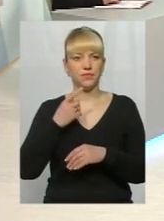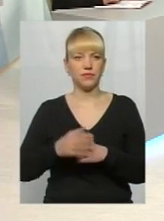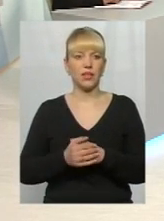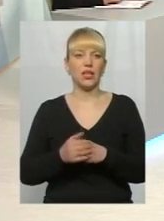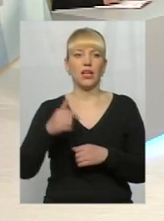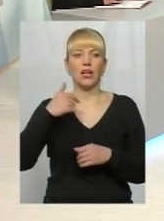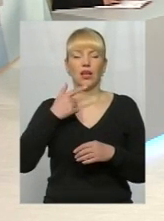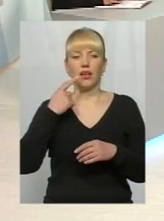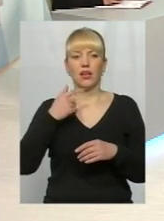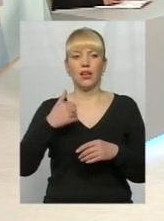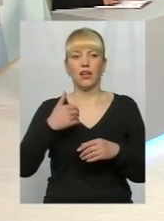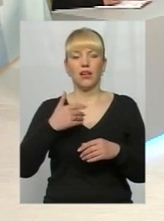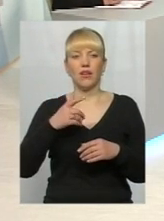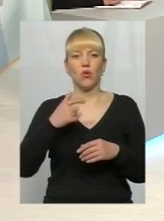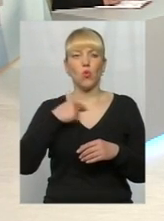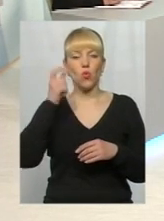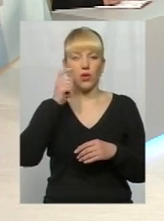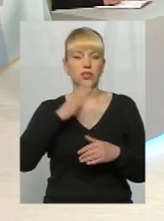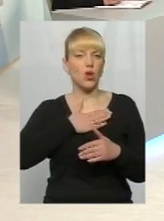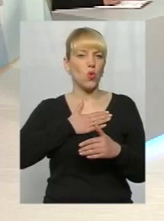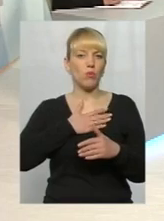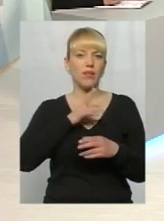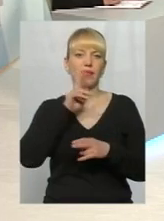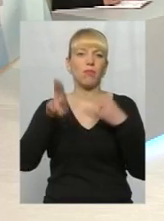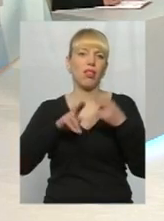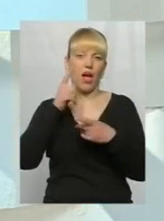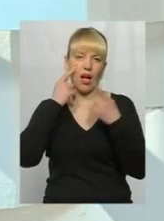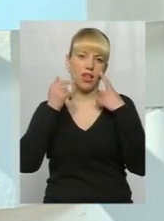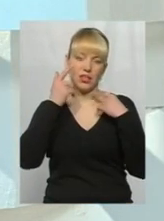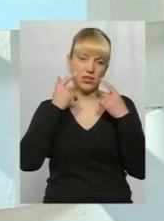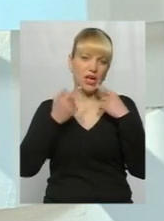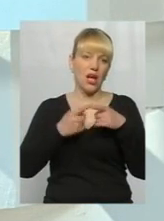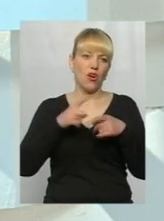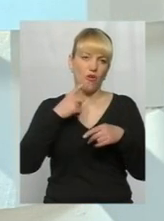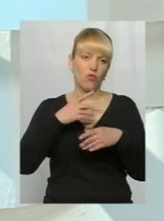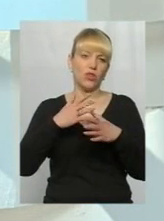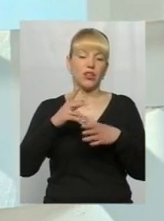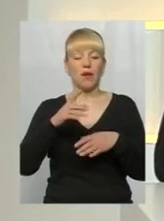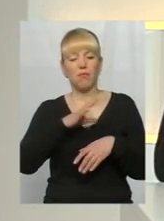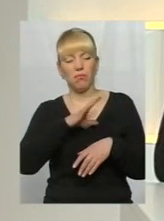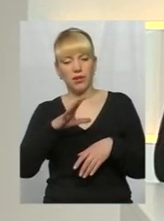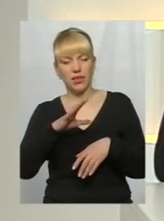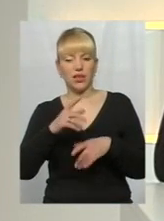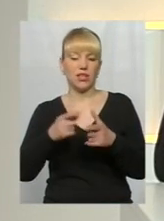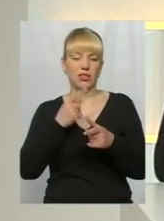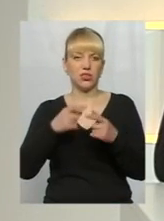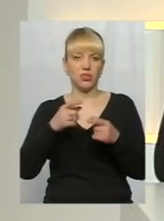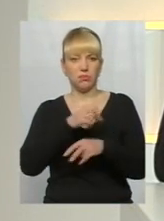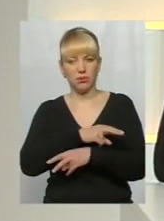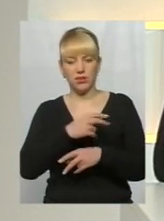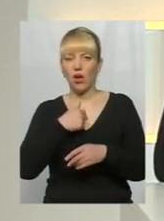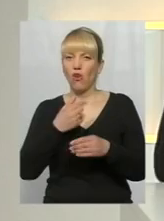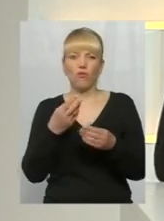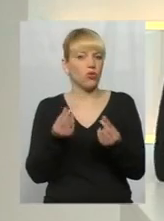Українці дуже люблять плакатися. Якщо б їх запитати, чи вони бідні, чи вони багаті, ну переважна більшість, мабуть, більше 60%. Або немає грошей, доведеться міняти долар.